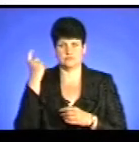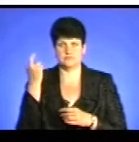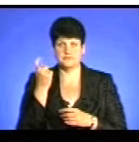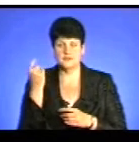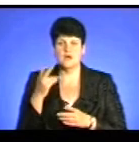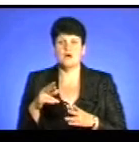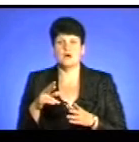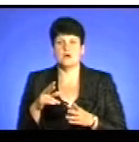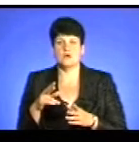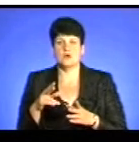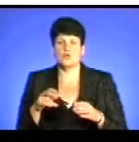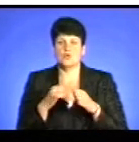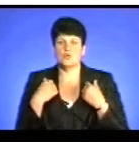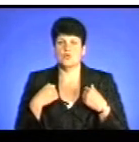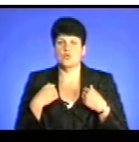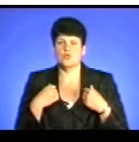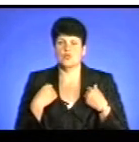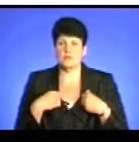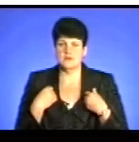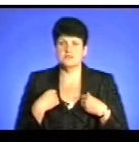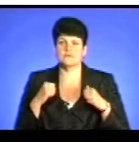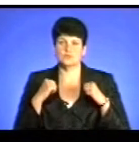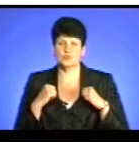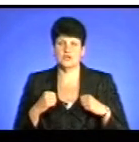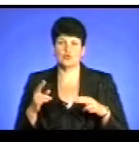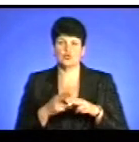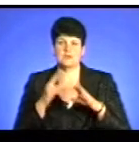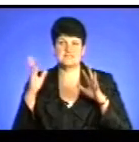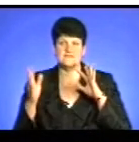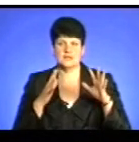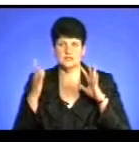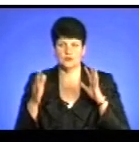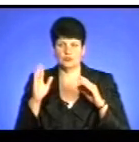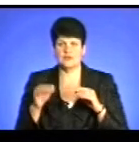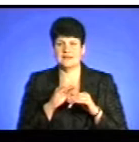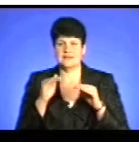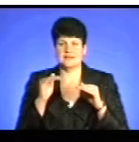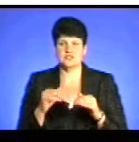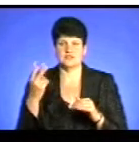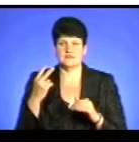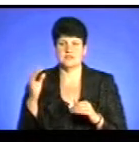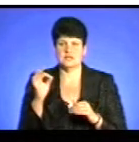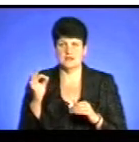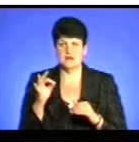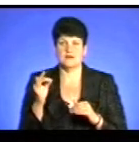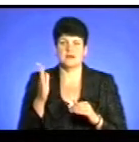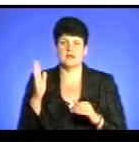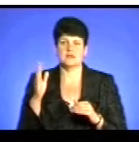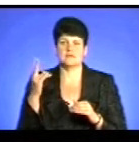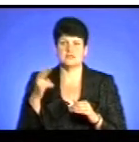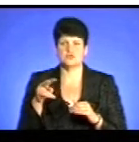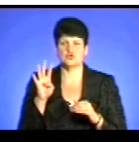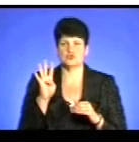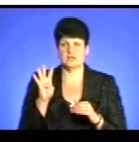Купатися лише у спокійну безвітряну погоду при температурі води не нижче 20 градусів за Цельсієм, а повітря не нижче 24